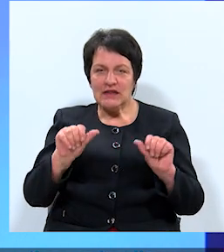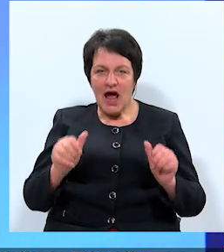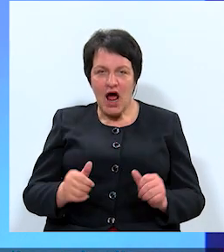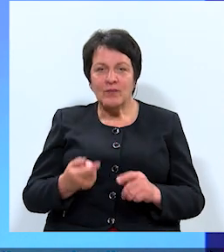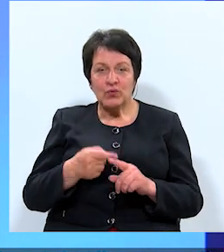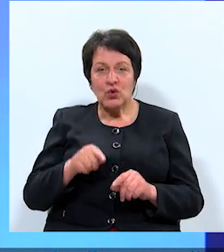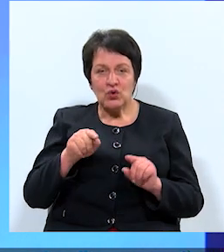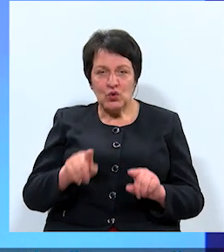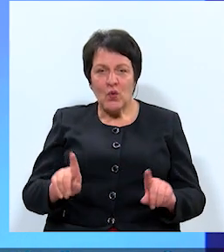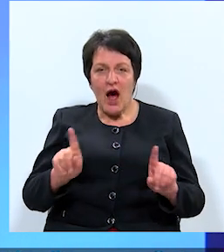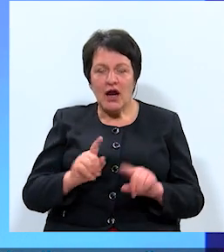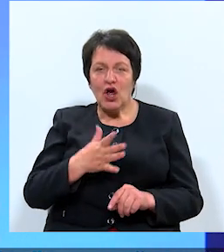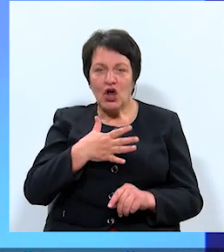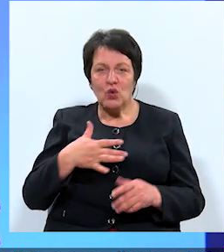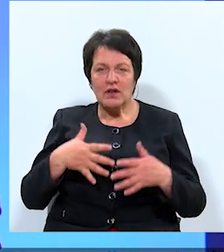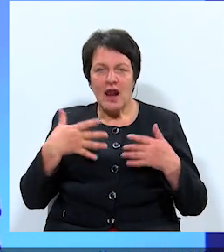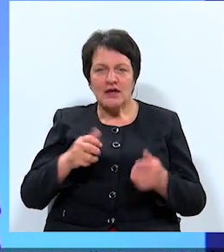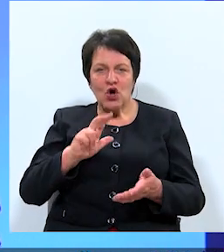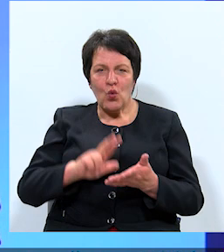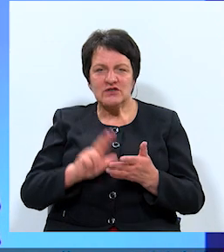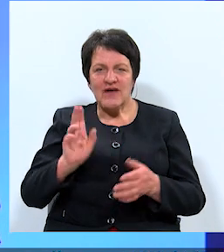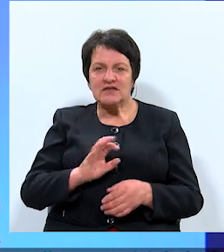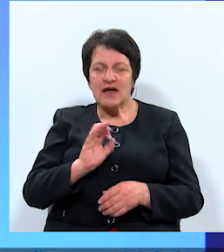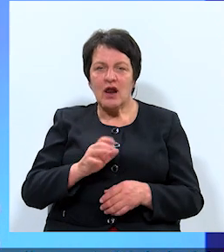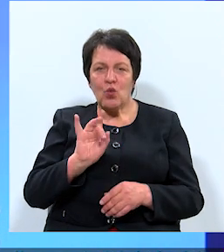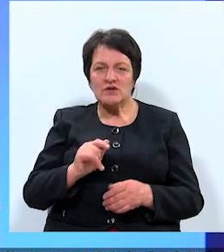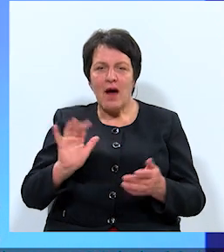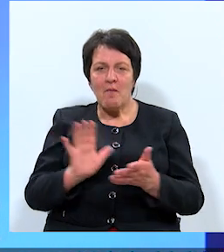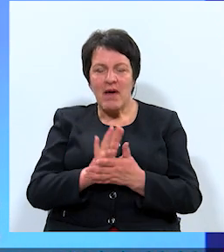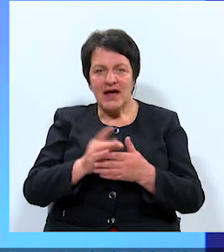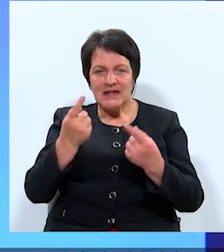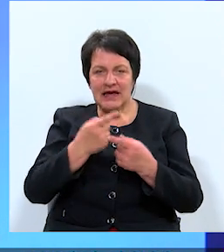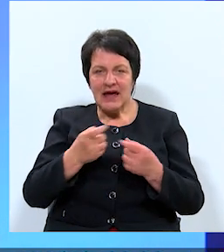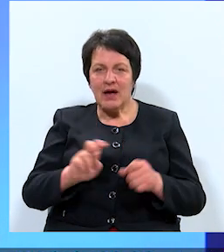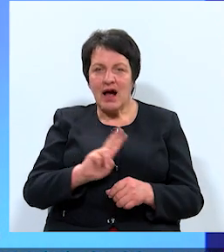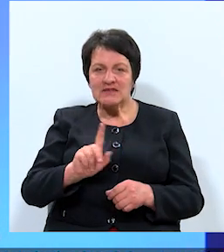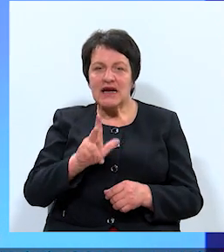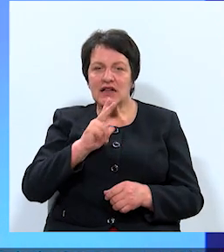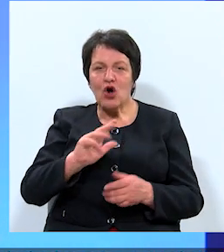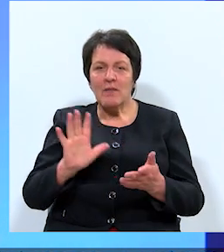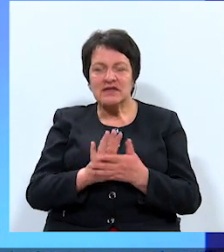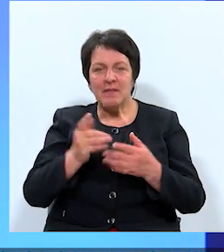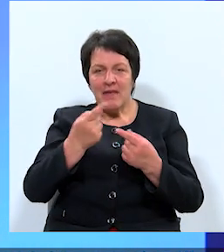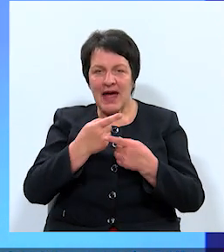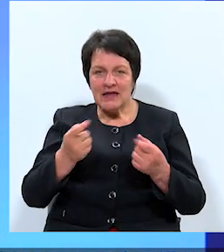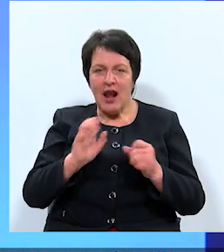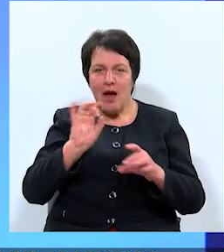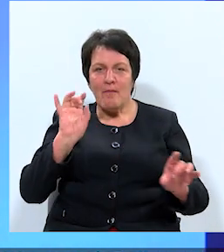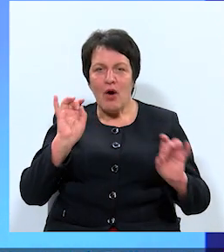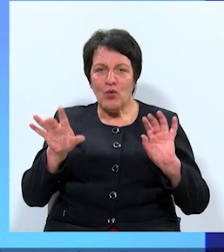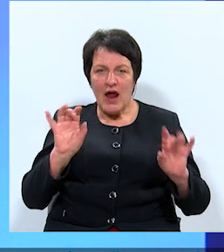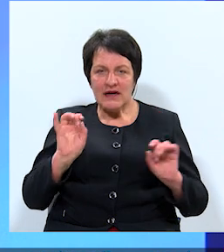To arī ļoti liels uzsvers jālieka uz mēdījiem, kas ir Daugavpils mēdījai, lai viņi popularizētu